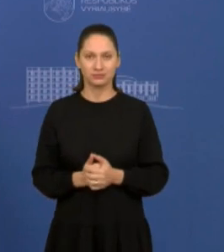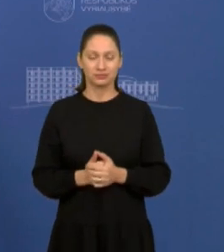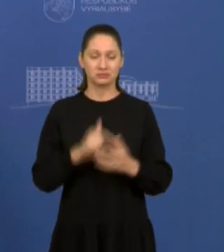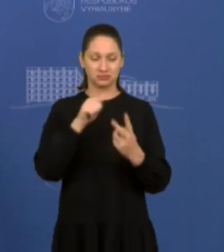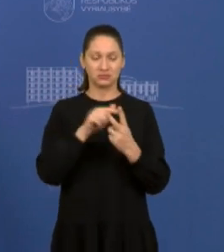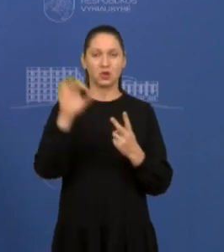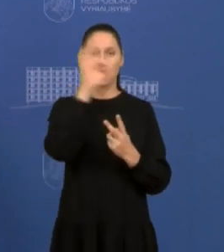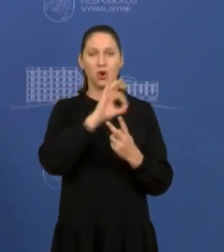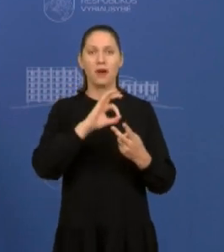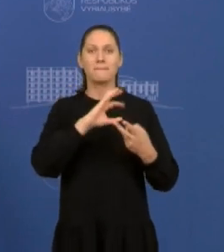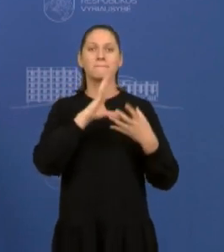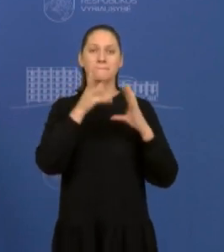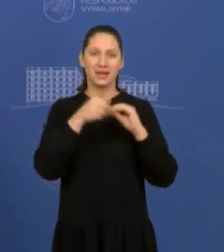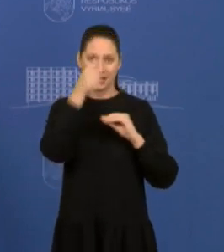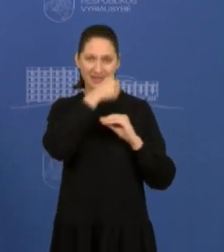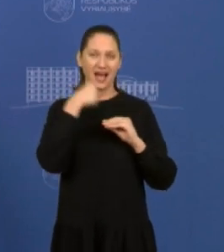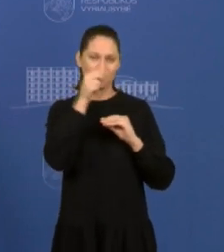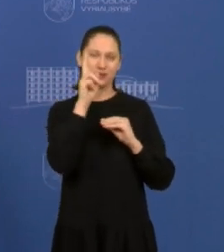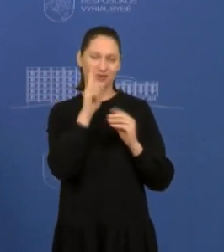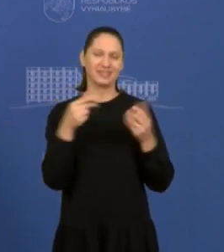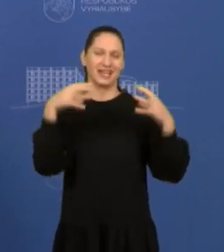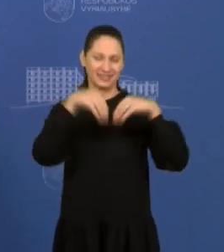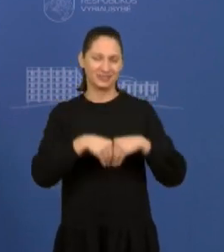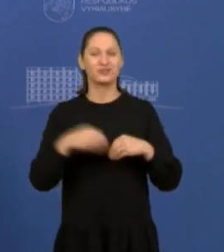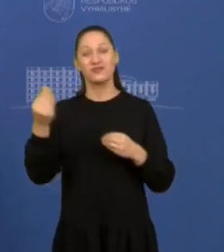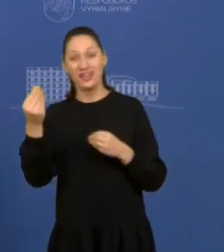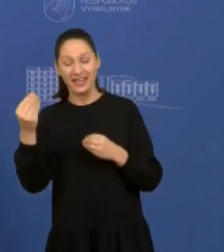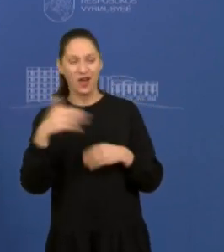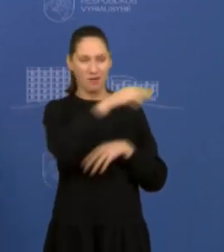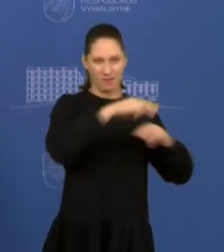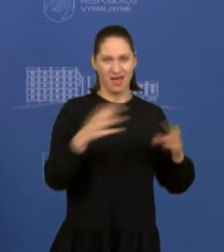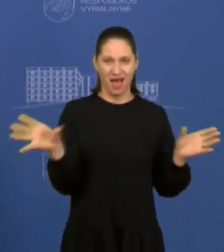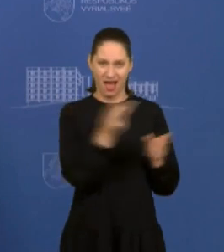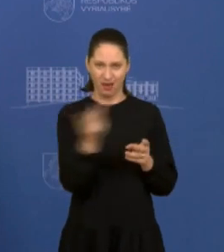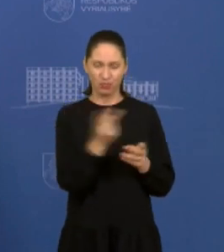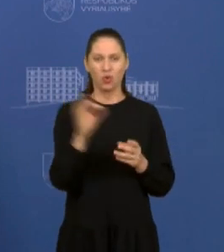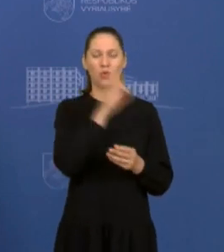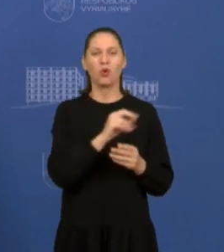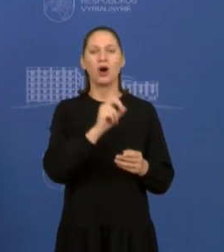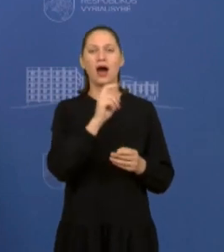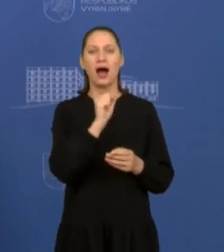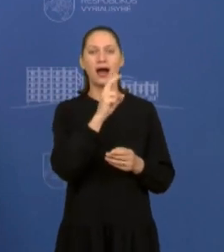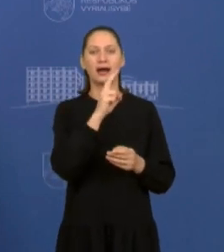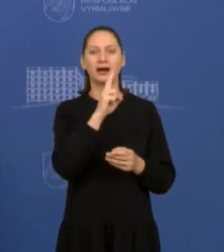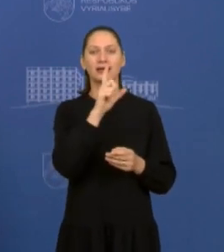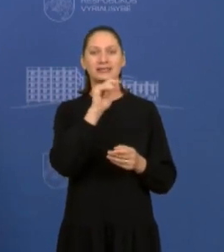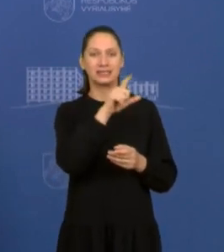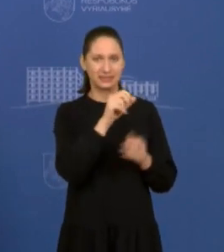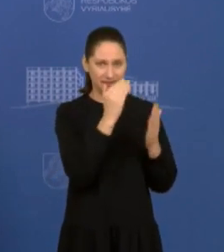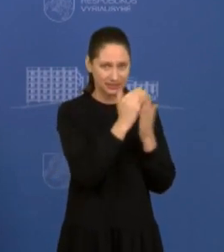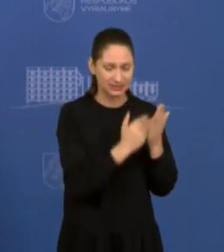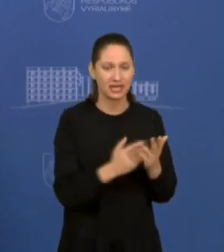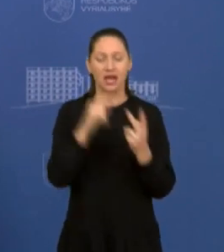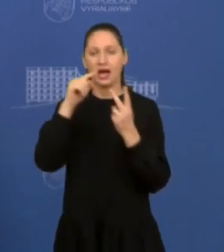bendrautorystė tarp finansų ministerijos ir aplinkos ministerijos keičiant akcizų įstatymą ir bendrautorystė su susitikimo